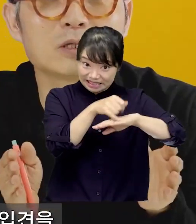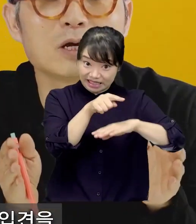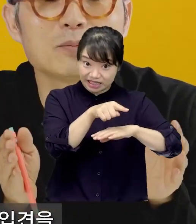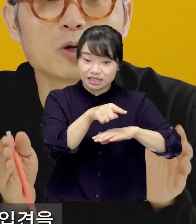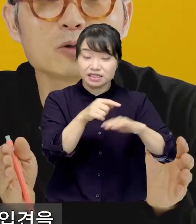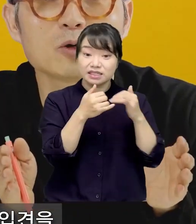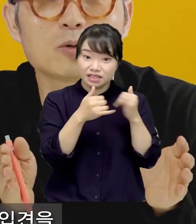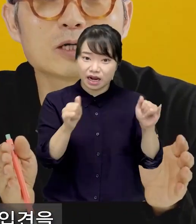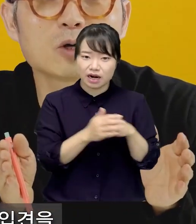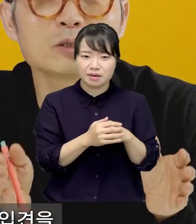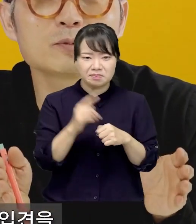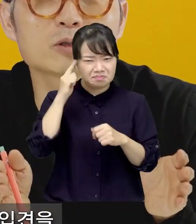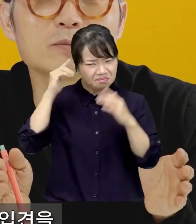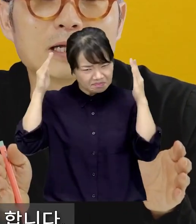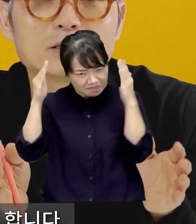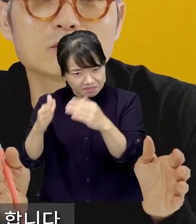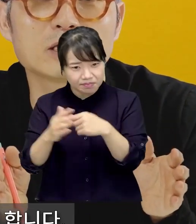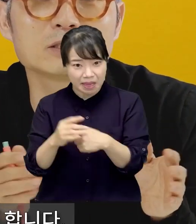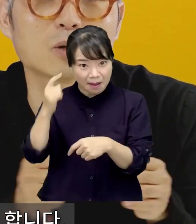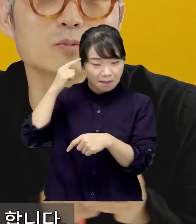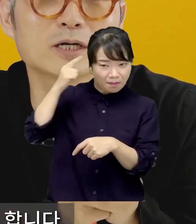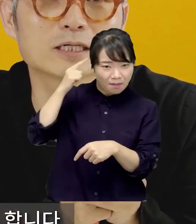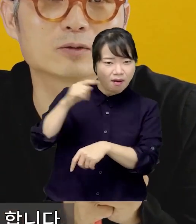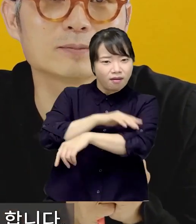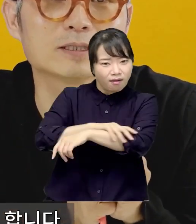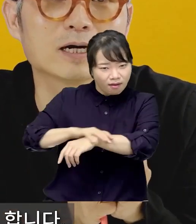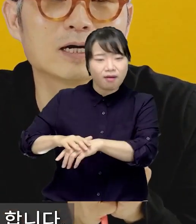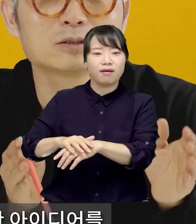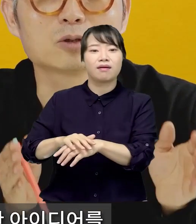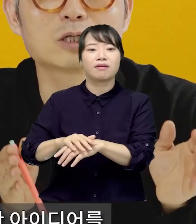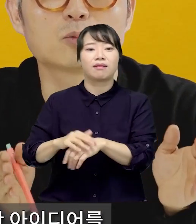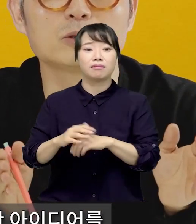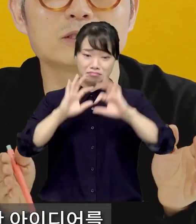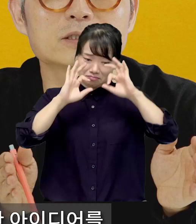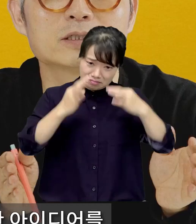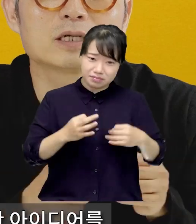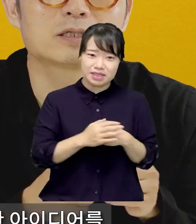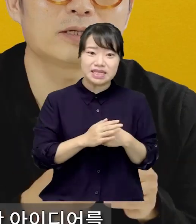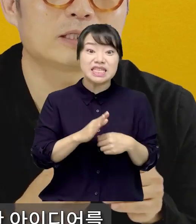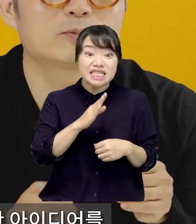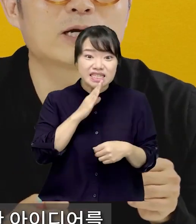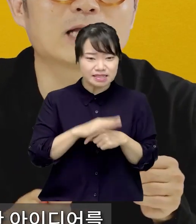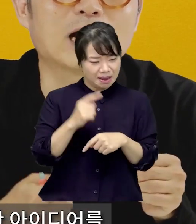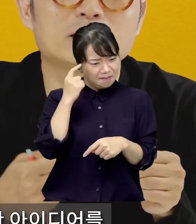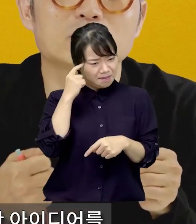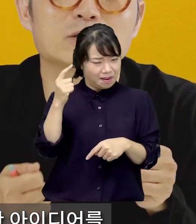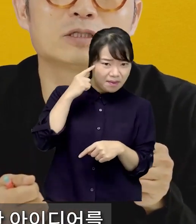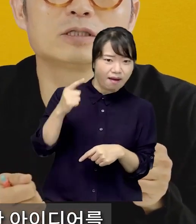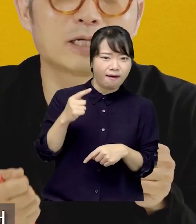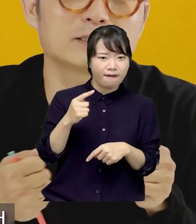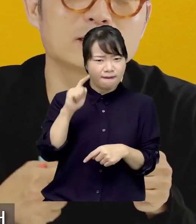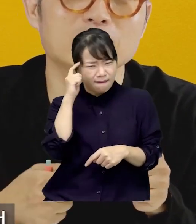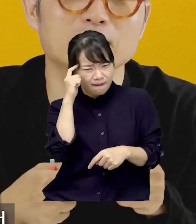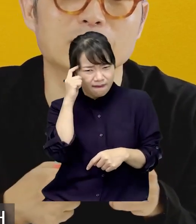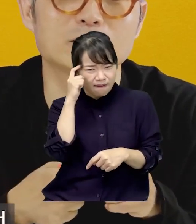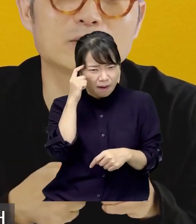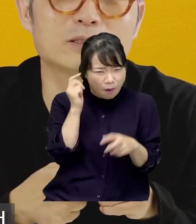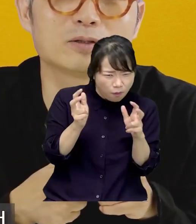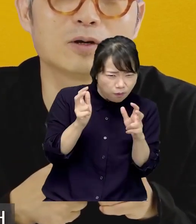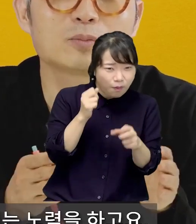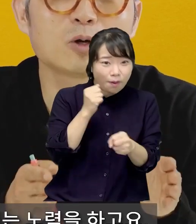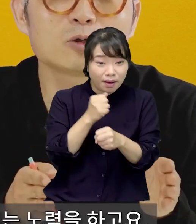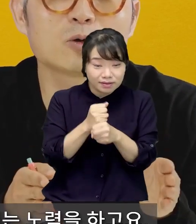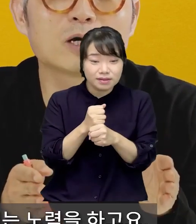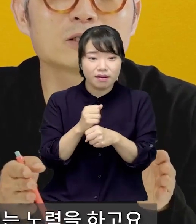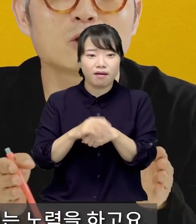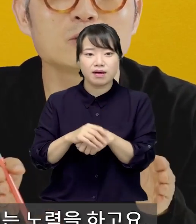디자이너들은 편견과 선입견을 만들어내는 전문가이기도 합니다. 정작 본인들은 크리에이티브한 아이디어를 생산해내기